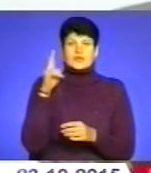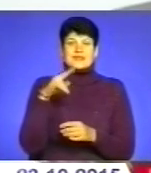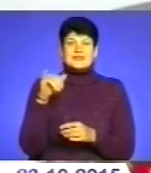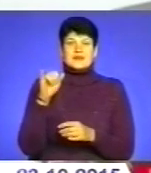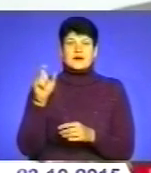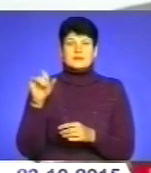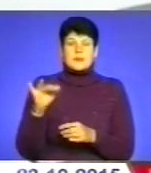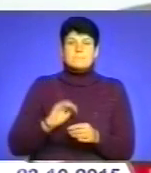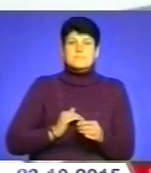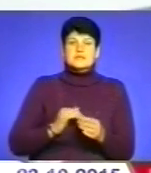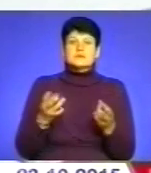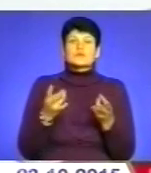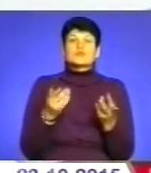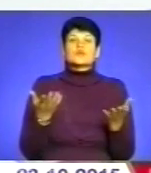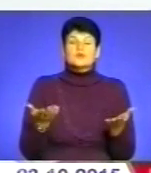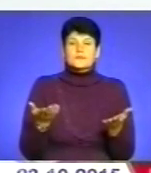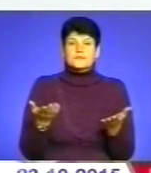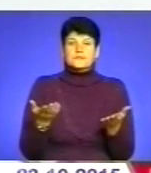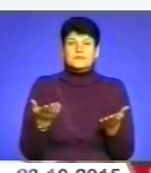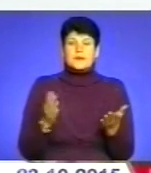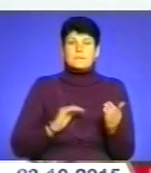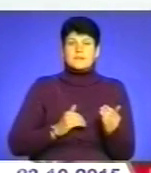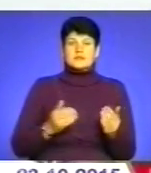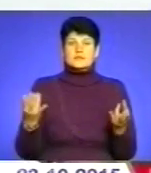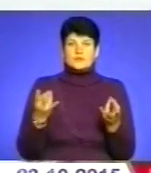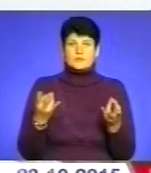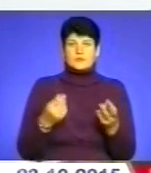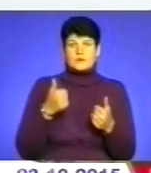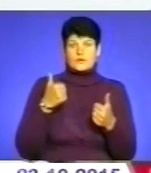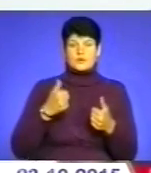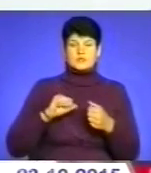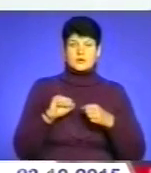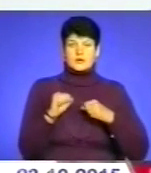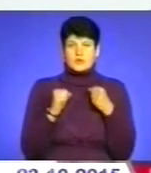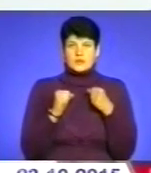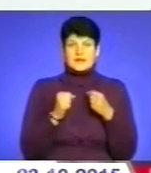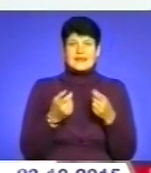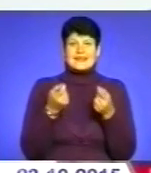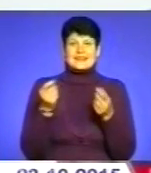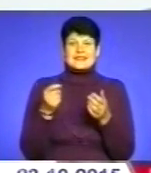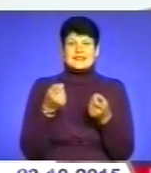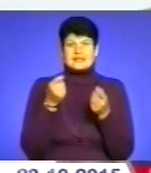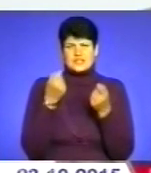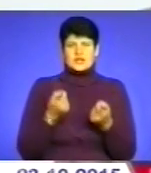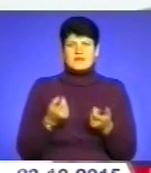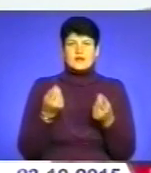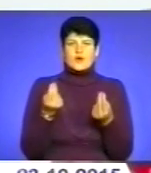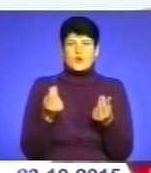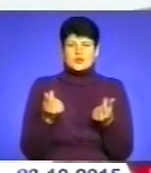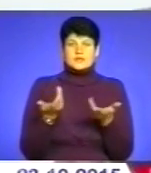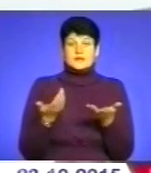Адже бізнес потребує що? Бізнес потребує добрих партнерів і дешевих грошей. А де можна було